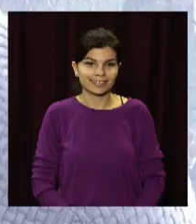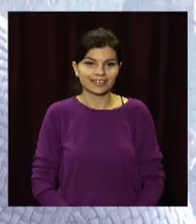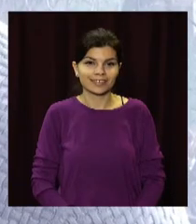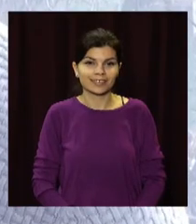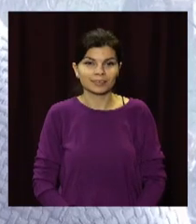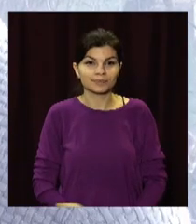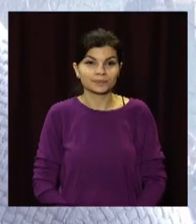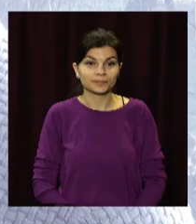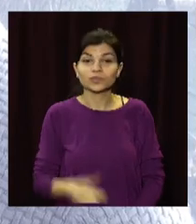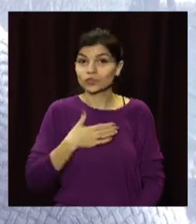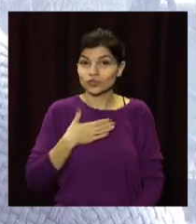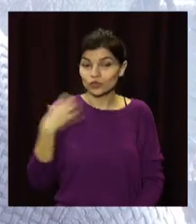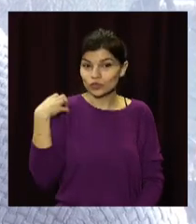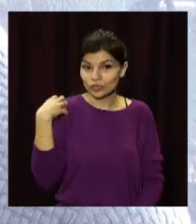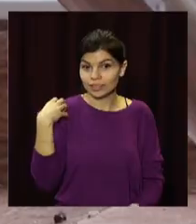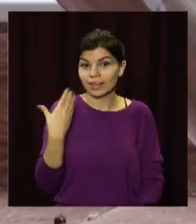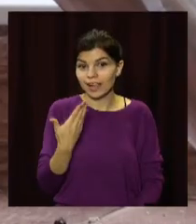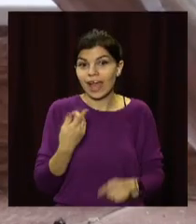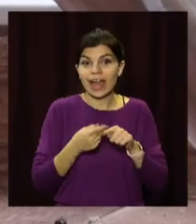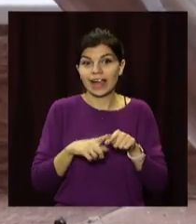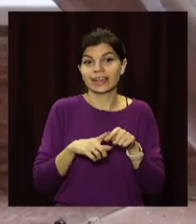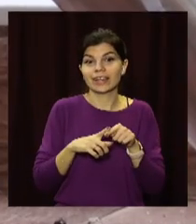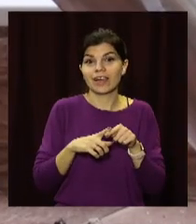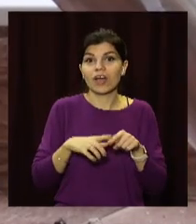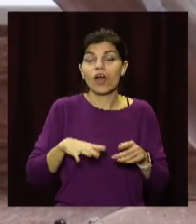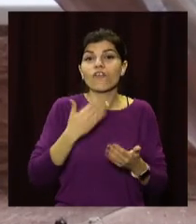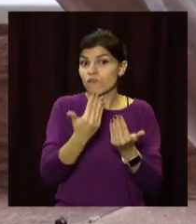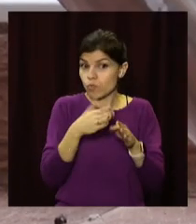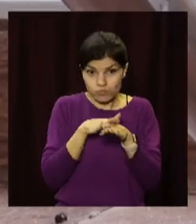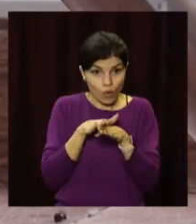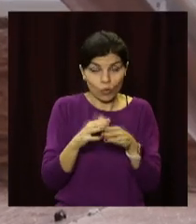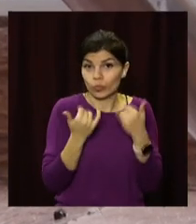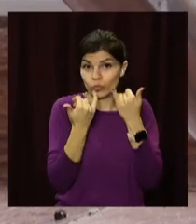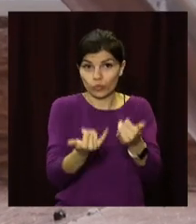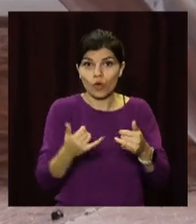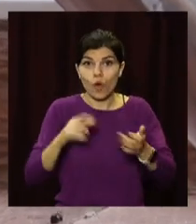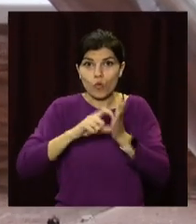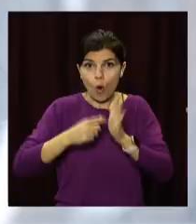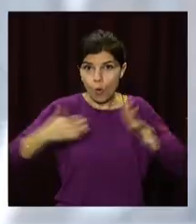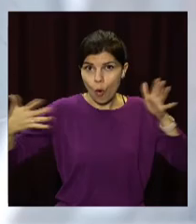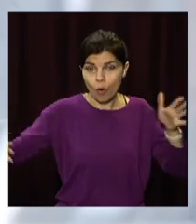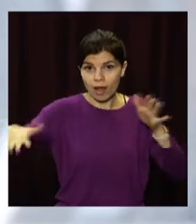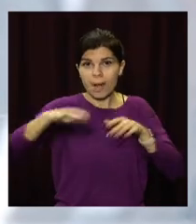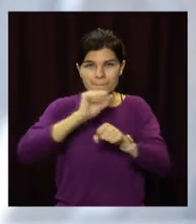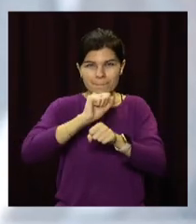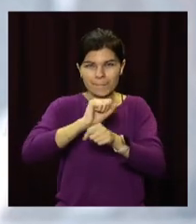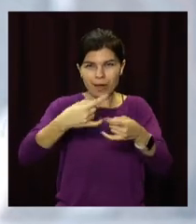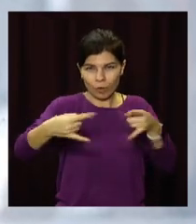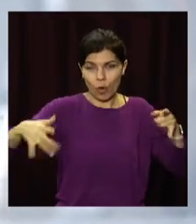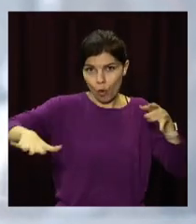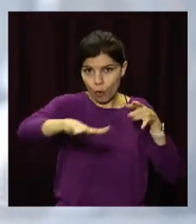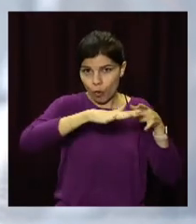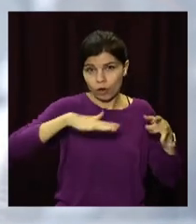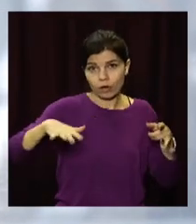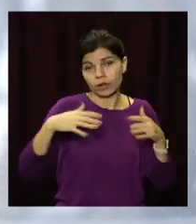Наш начальник, він же владелець компанії, вважив повністю йому велике пространство віде цього балкона. Ось таким образом